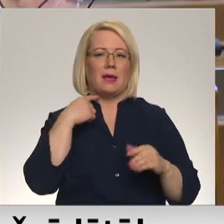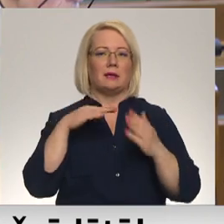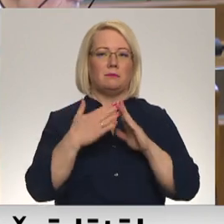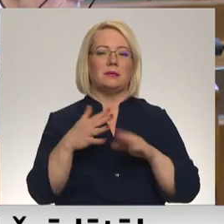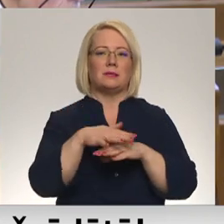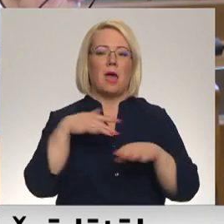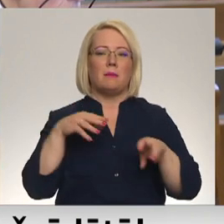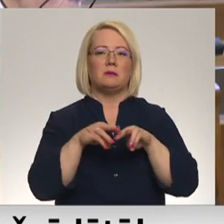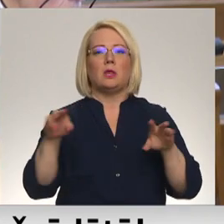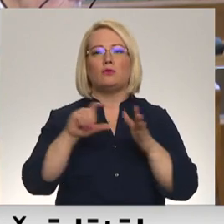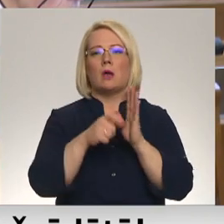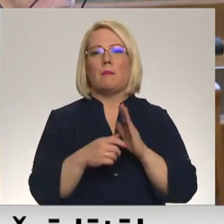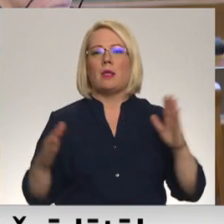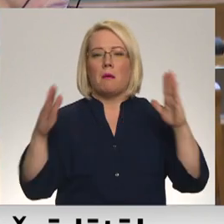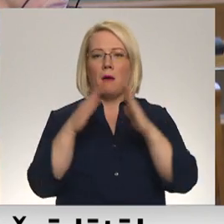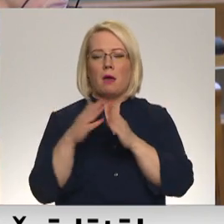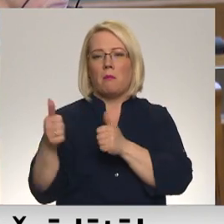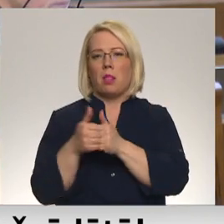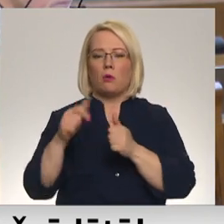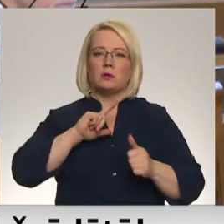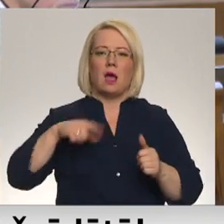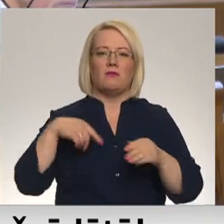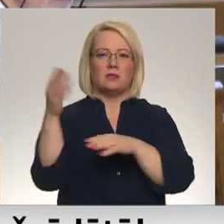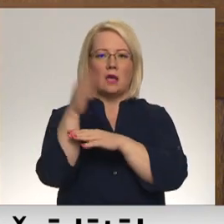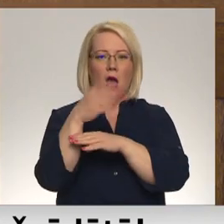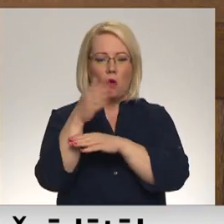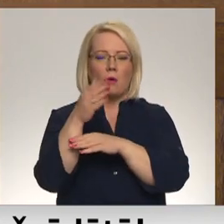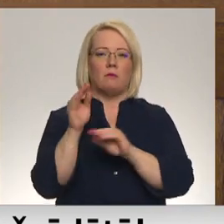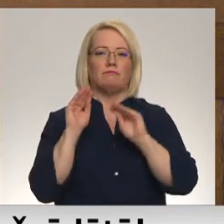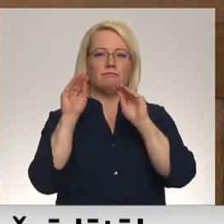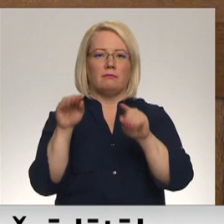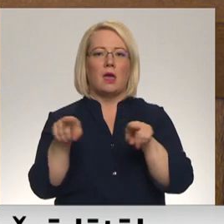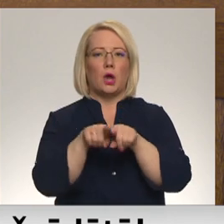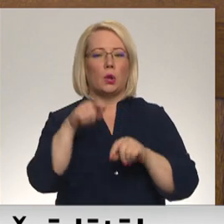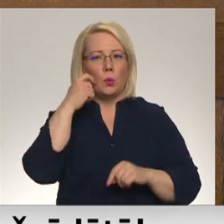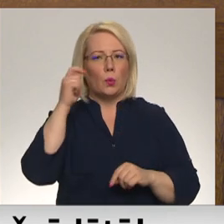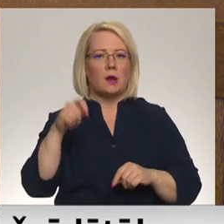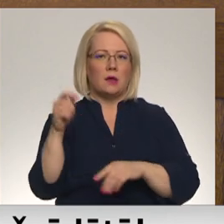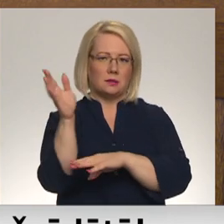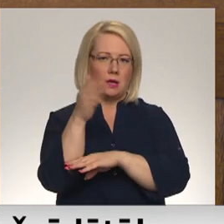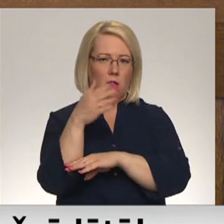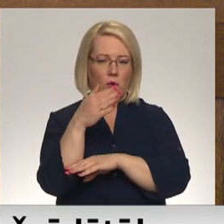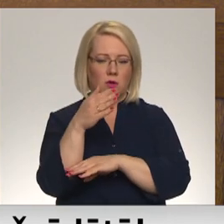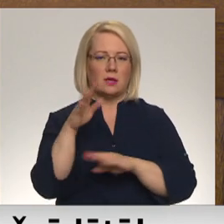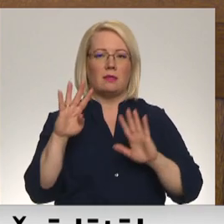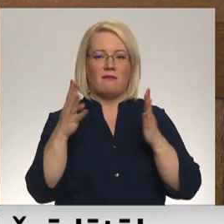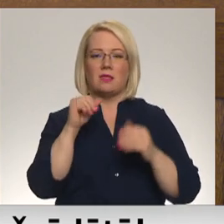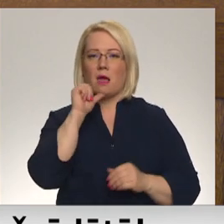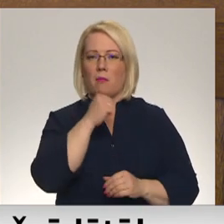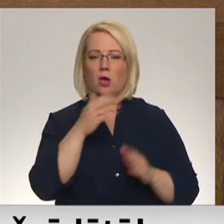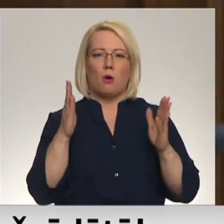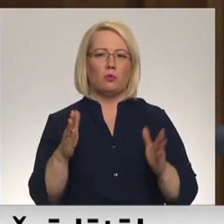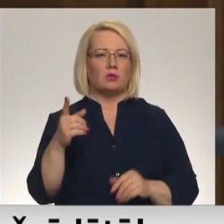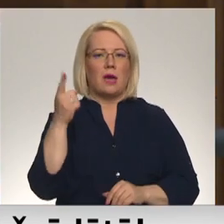saimas un ministru kabinetēks līdzēs Latvijas karokams sēru noformējumā jānovieto arī Ukraiņas karoks. 9. mājā tāpat būs